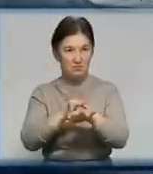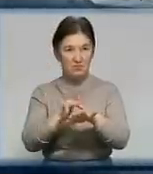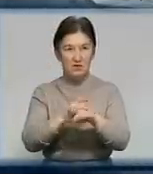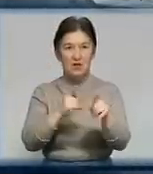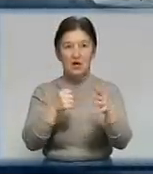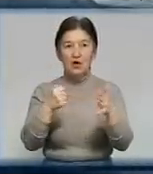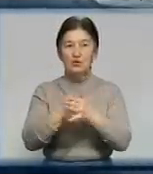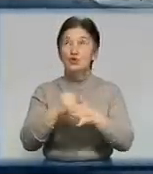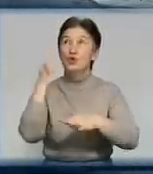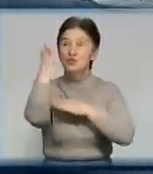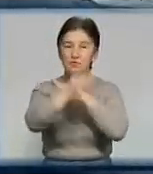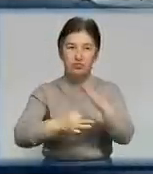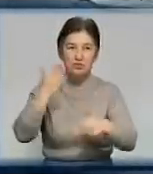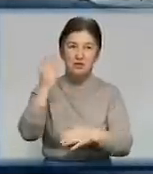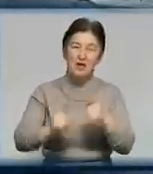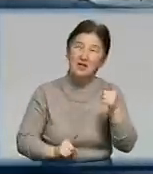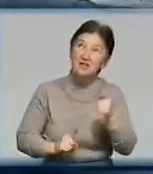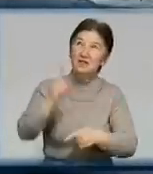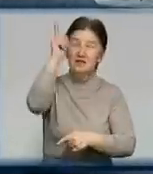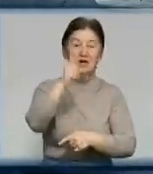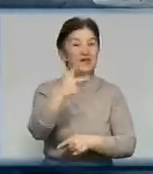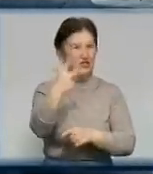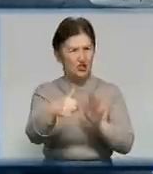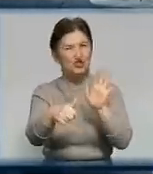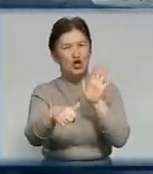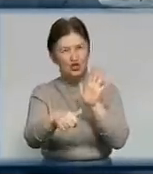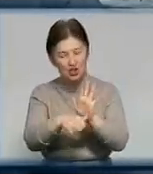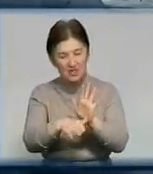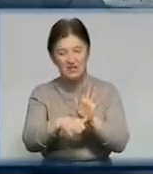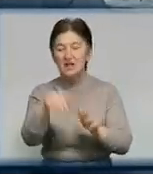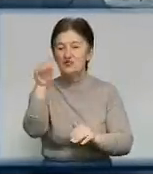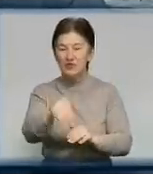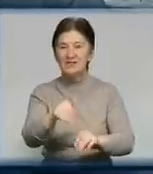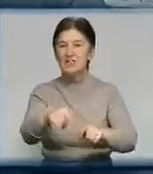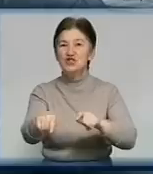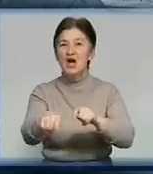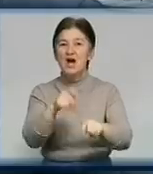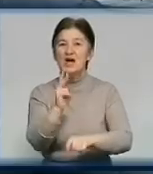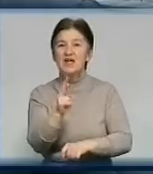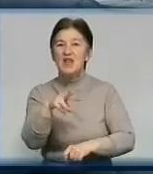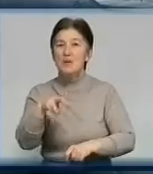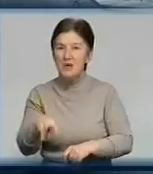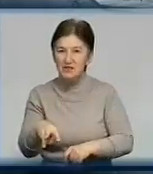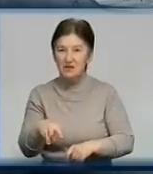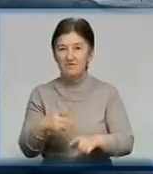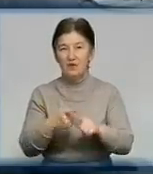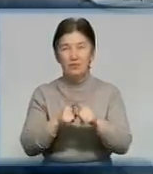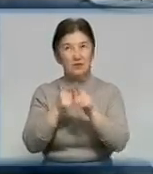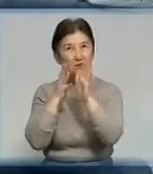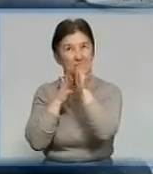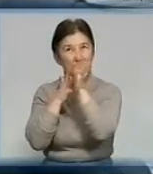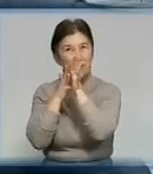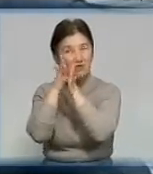до спутника 36 тисяч кілометрів. Ми прибиваємо сигнал, таким виглядом виходимо в ефір зі своїм